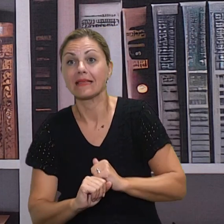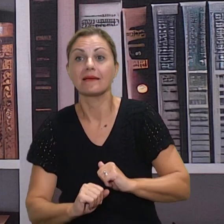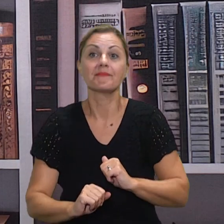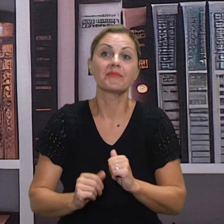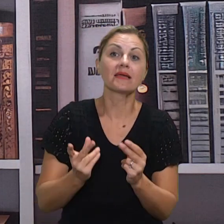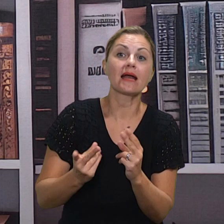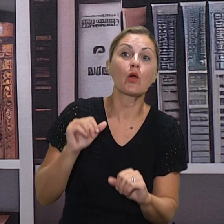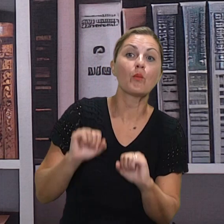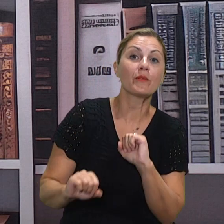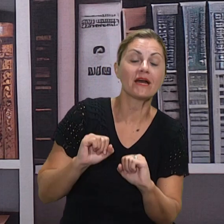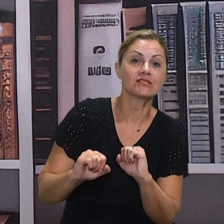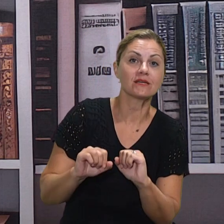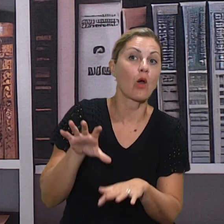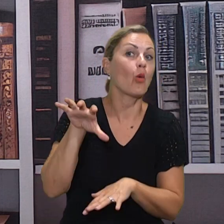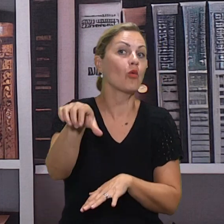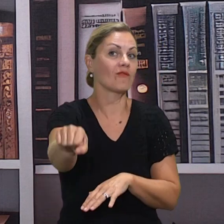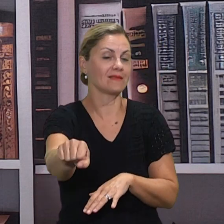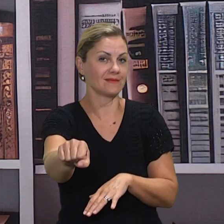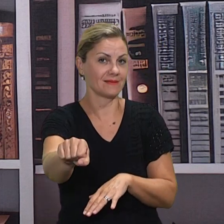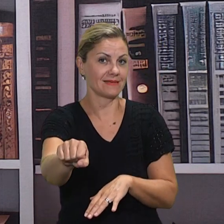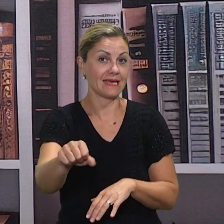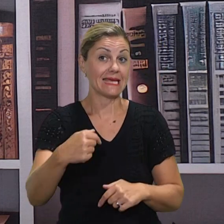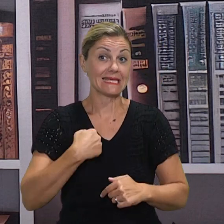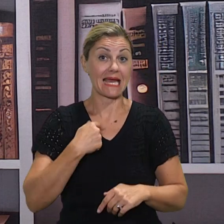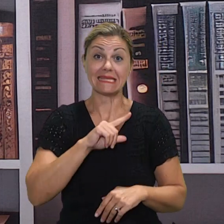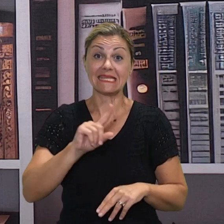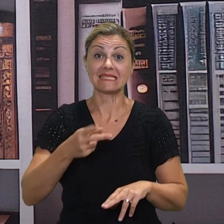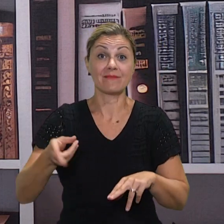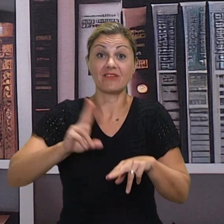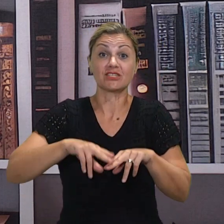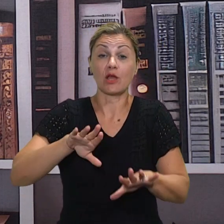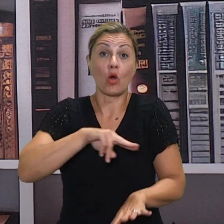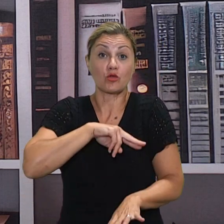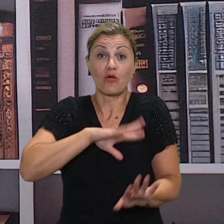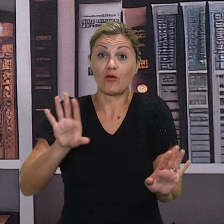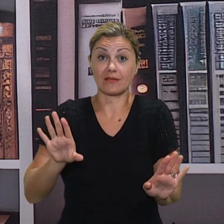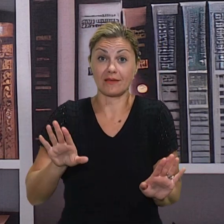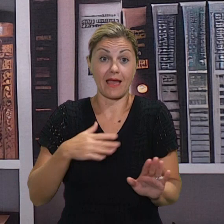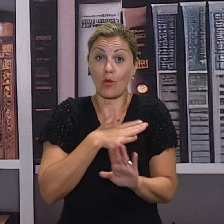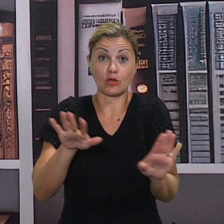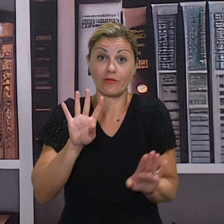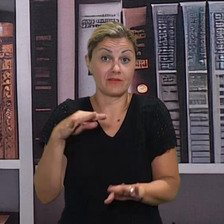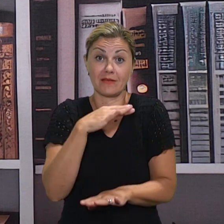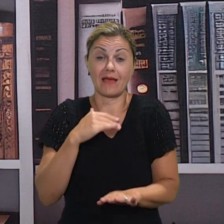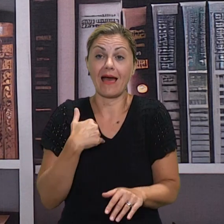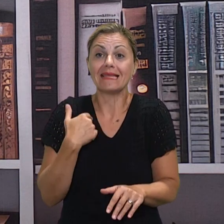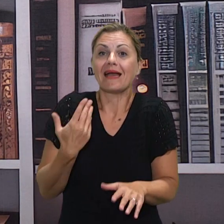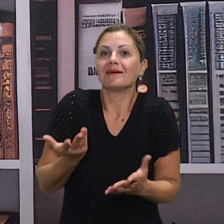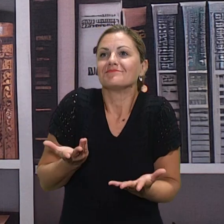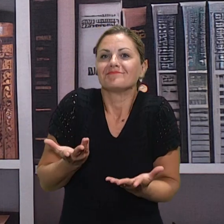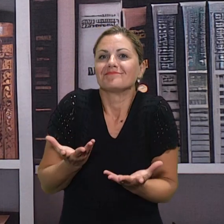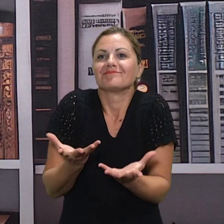nekakvu nepodopštinu, čim videopogled učitelja znaju da su nešto pogriješili i da moraju stati.